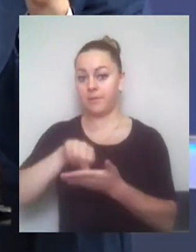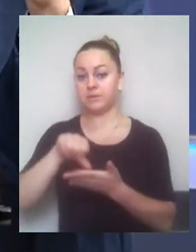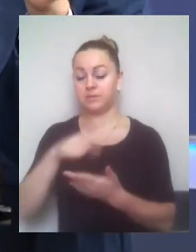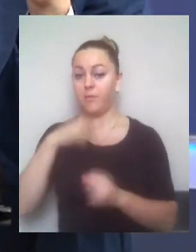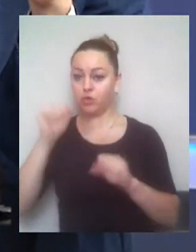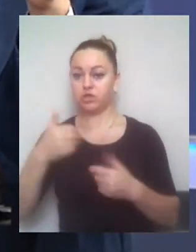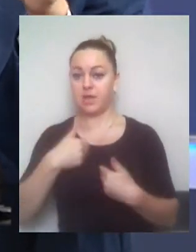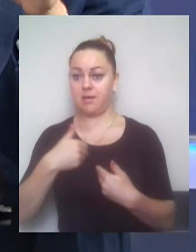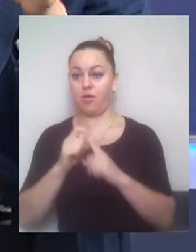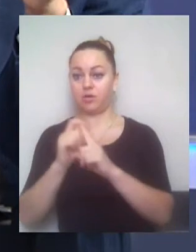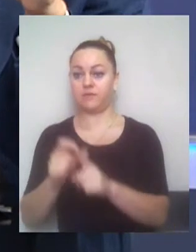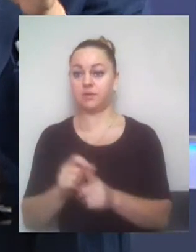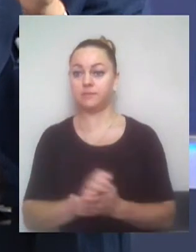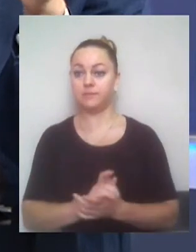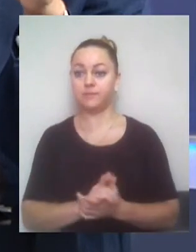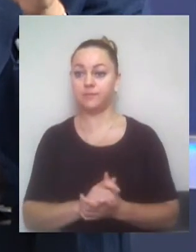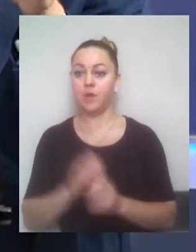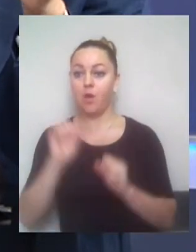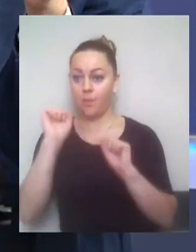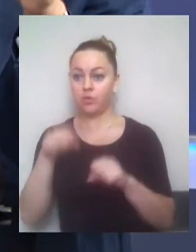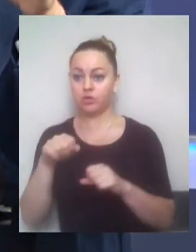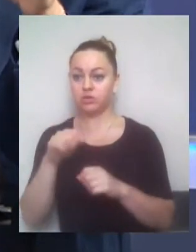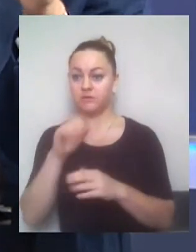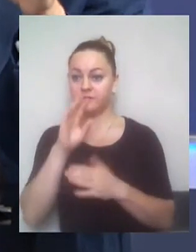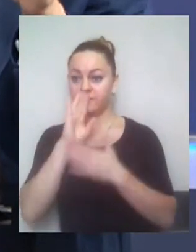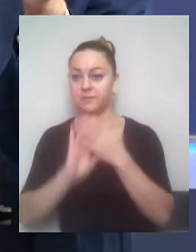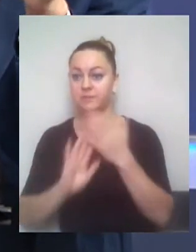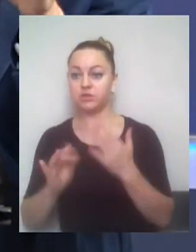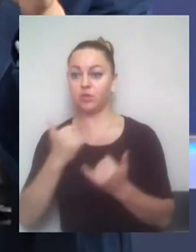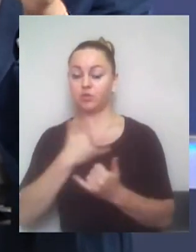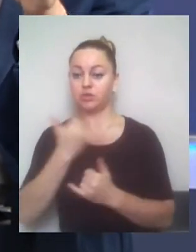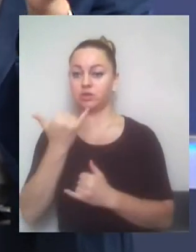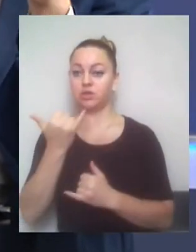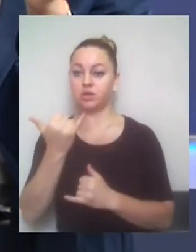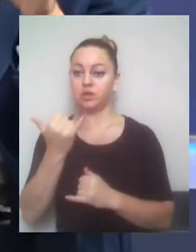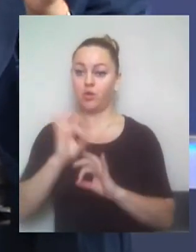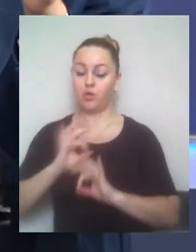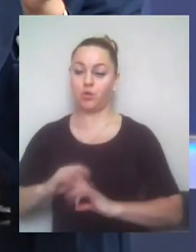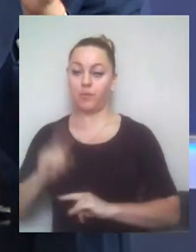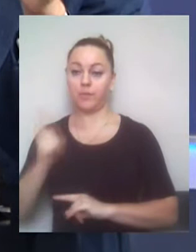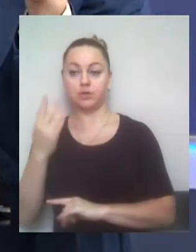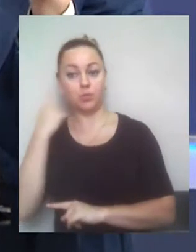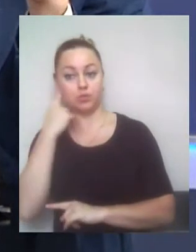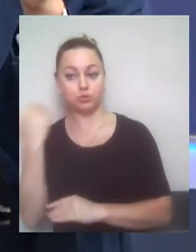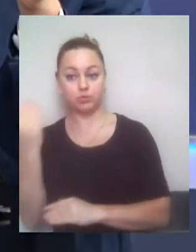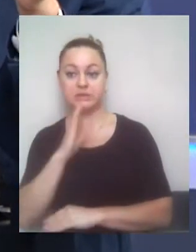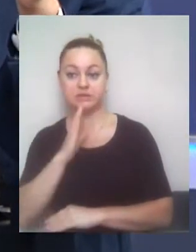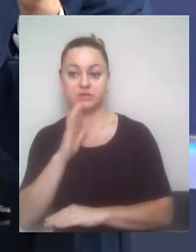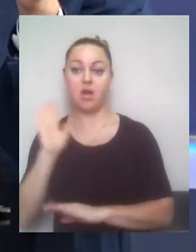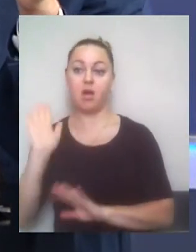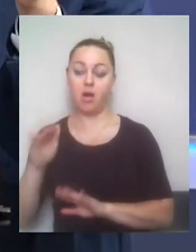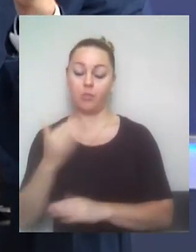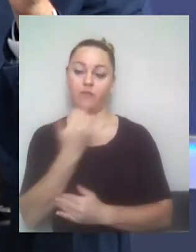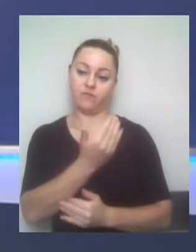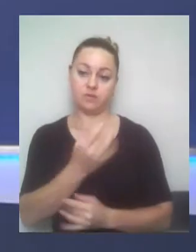Пане Олегу, ви зараз долучтеся, обов'язково до ефіру. Зачекайте, обов'язково зараз юридичну сторону почуємо вашу точку зору. Зараз зі студією